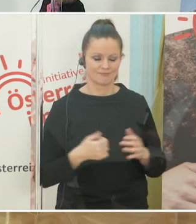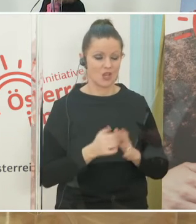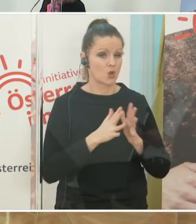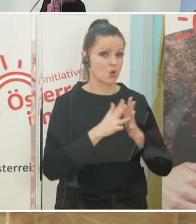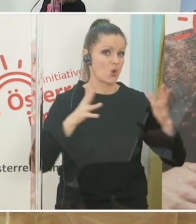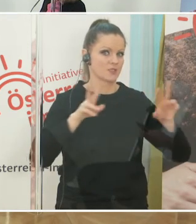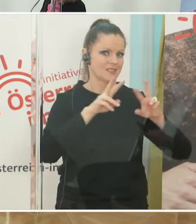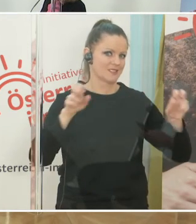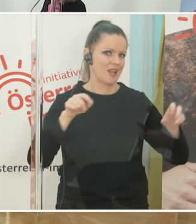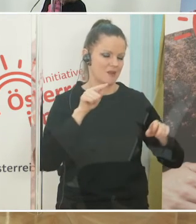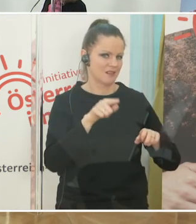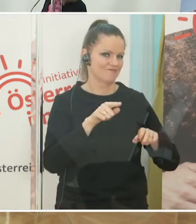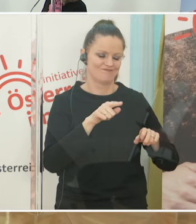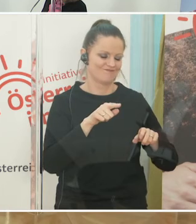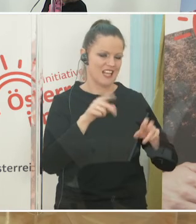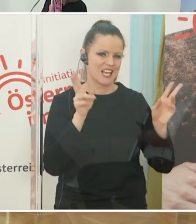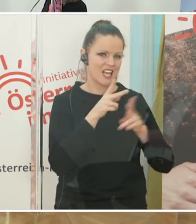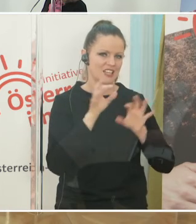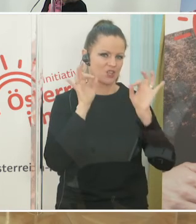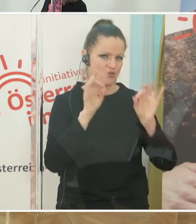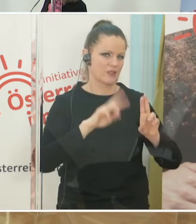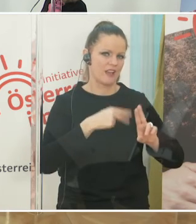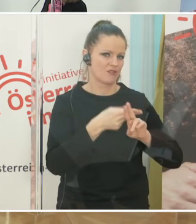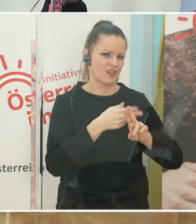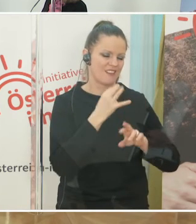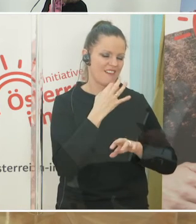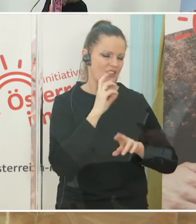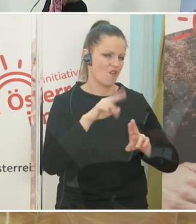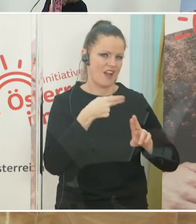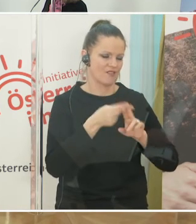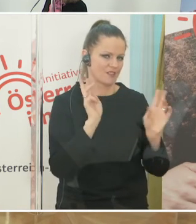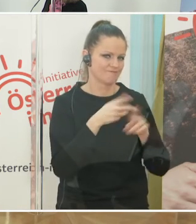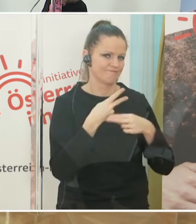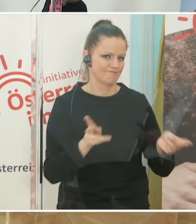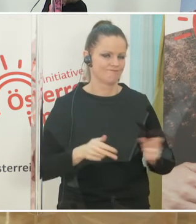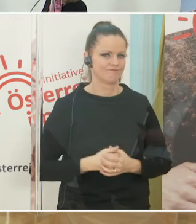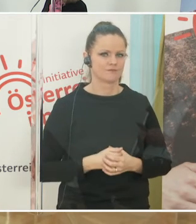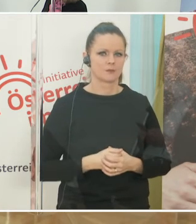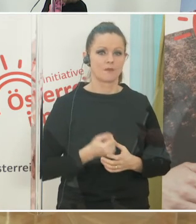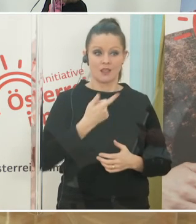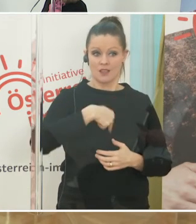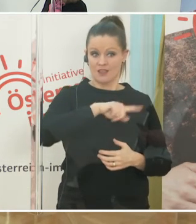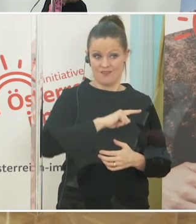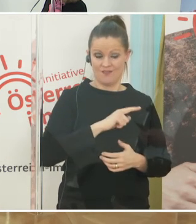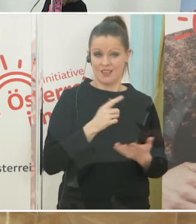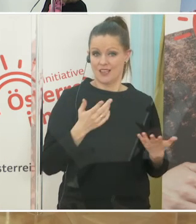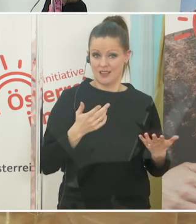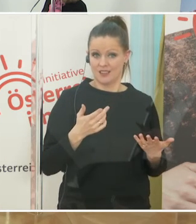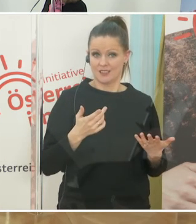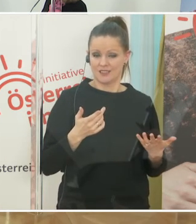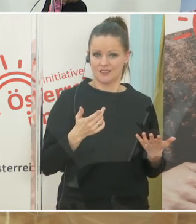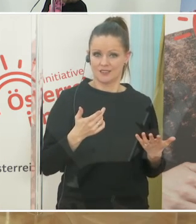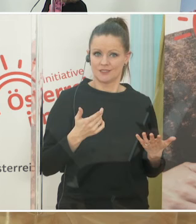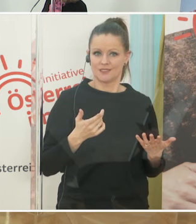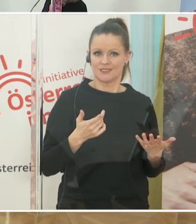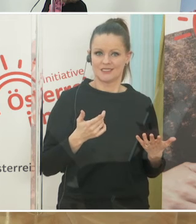Fragen, die noch ziemlich ungenau zu beantworten ist. Wir wissen, dass wir nicht ausschließen können, dass Geimpfte